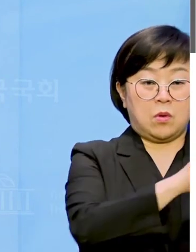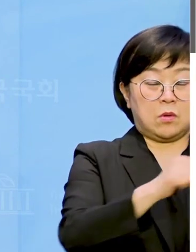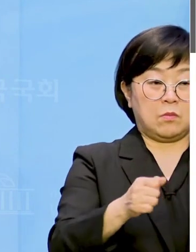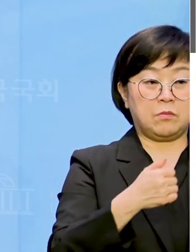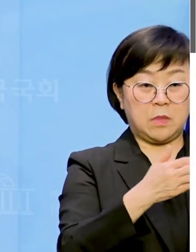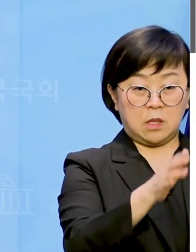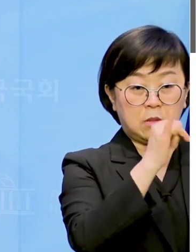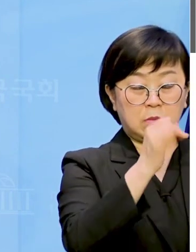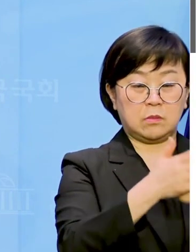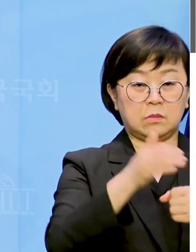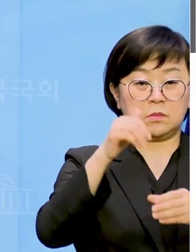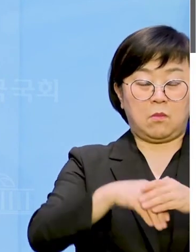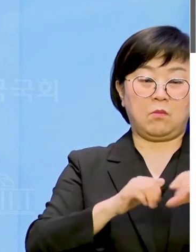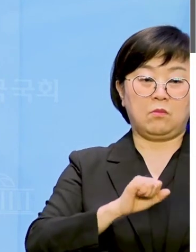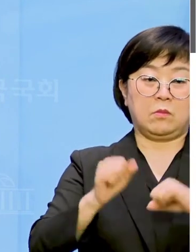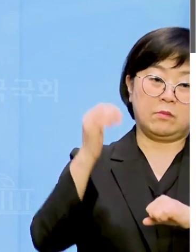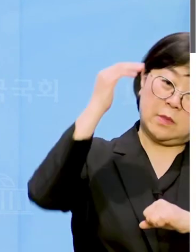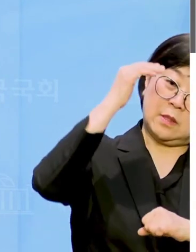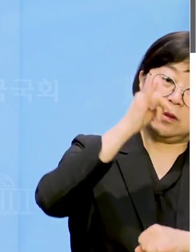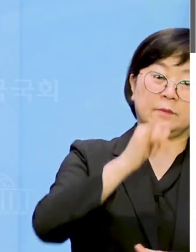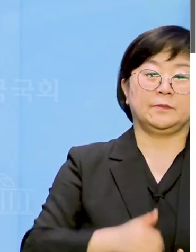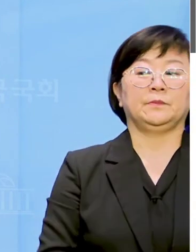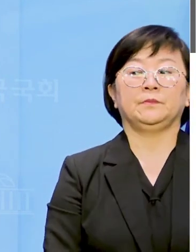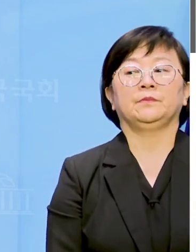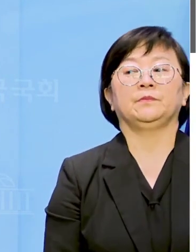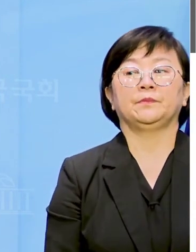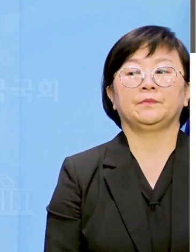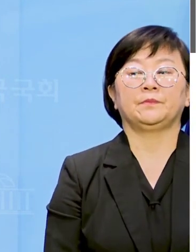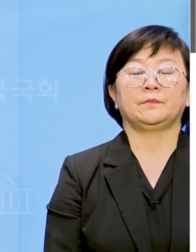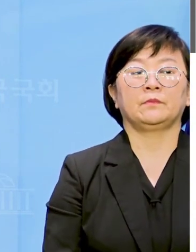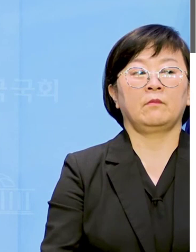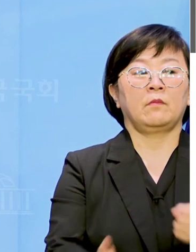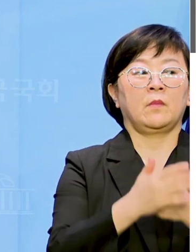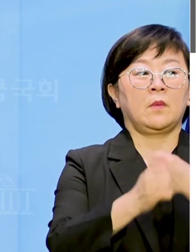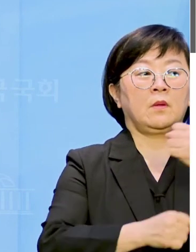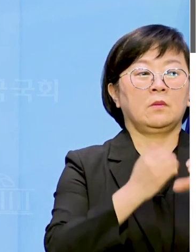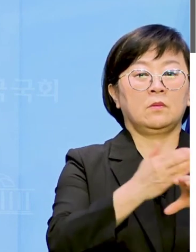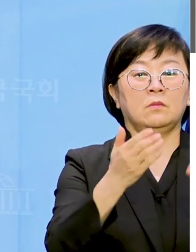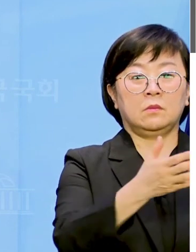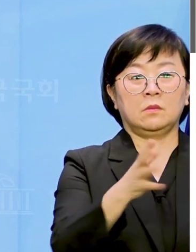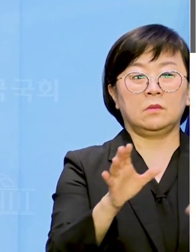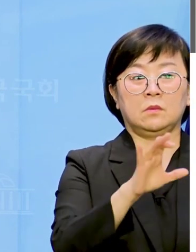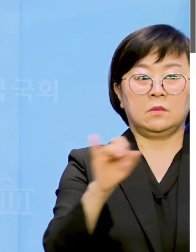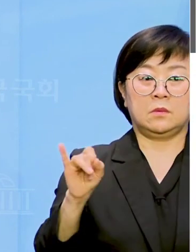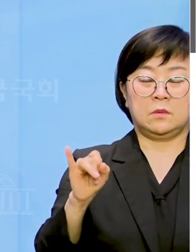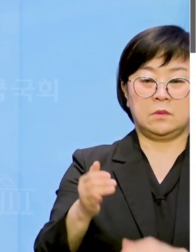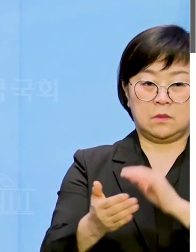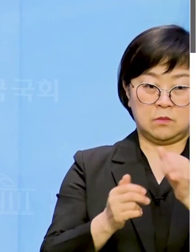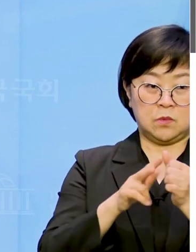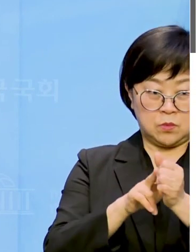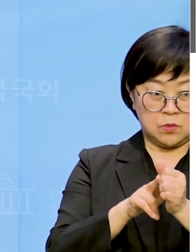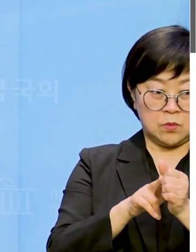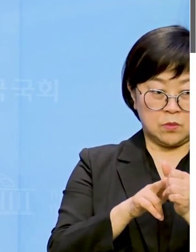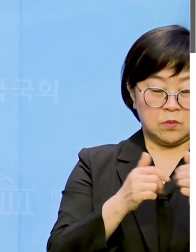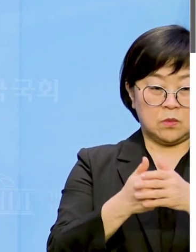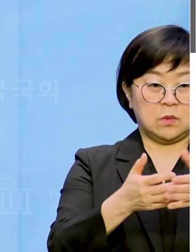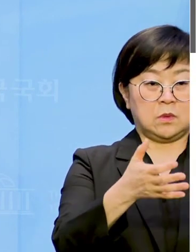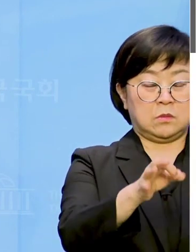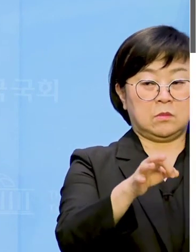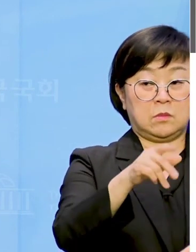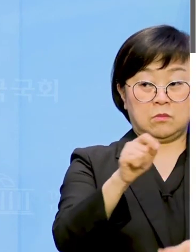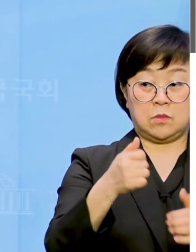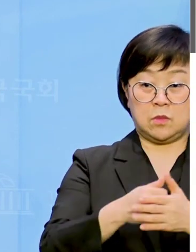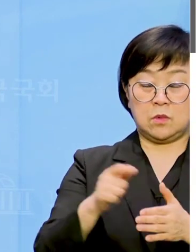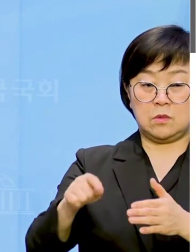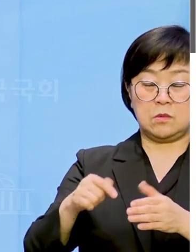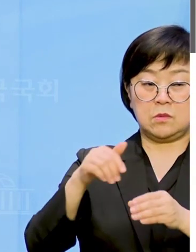폭언을 하며 선거운동을 방해하였습니다. 이에 자유통일당 이종혁 예비후보는 김창수 씨에게